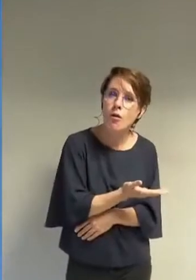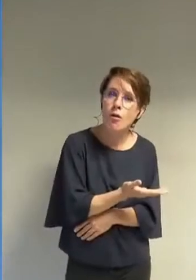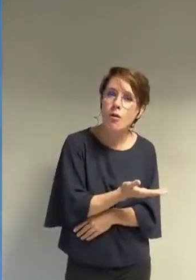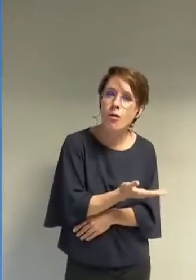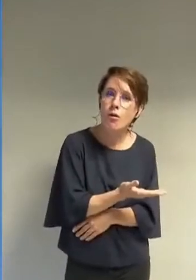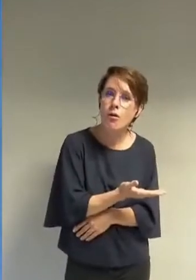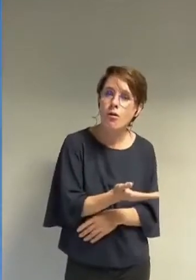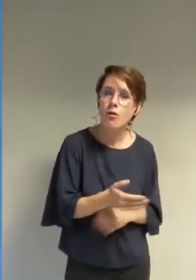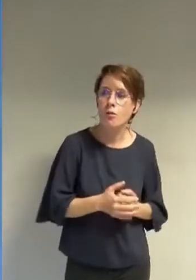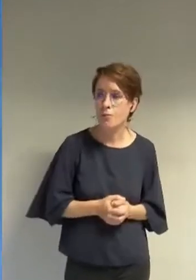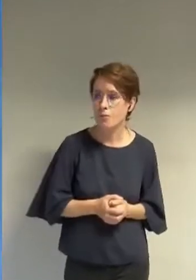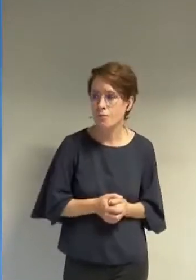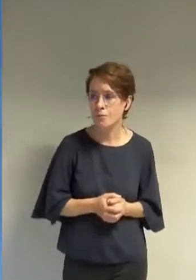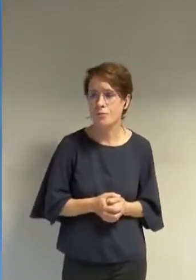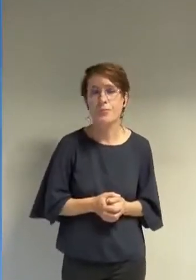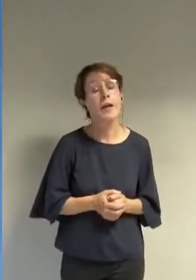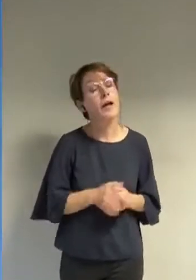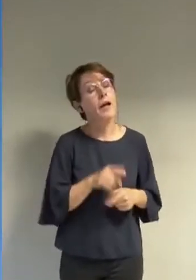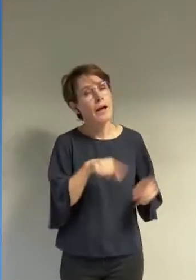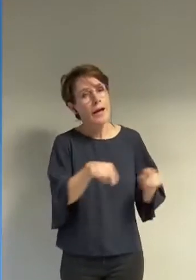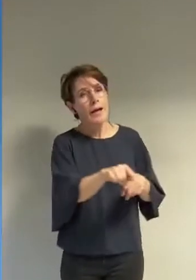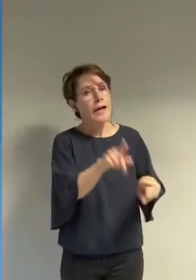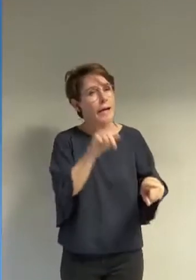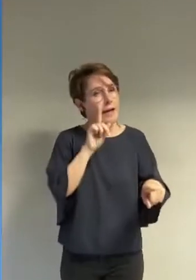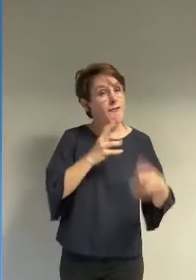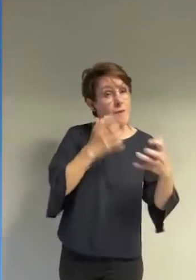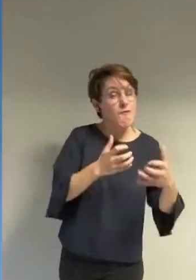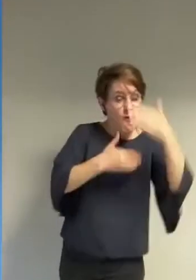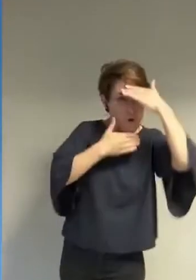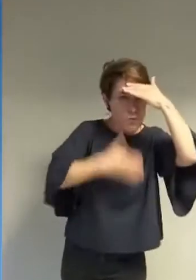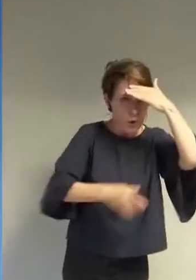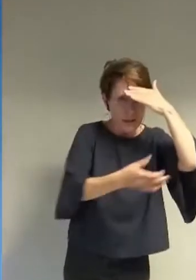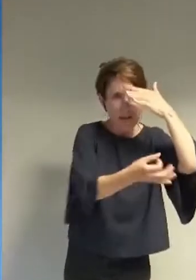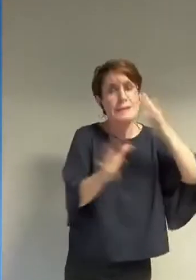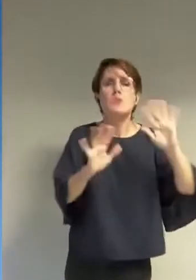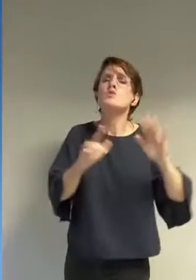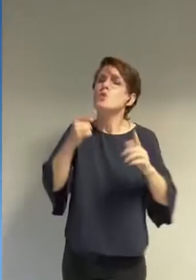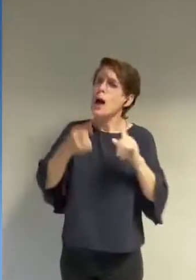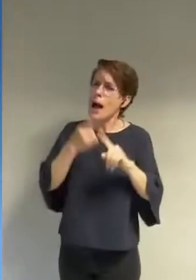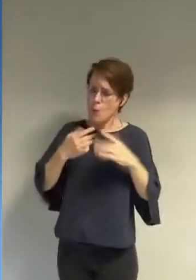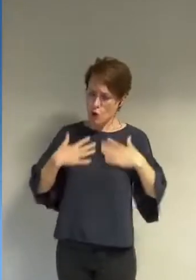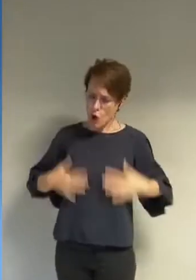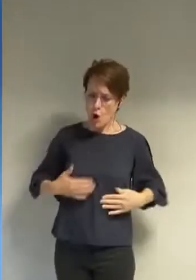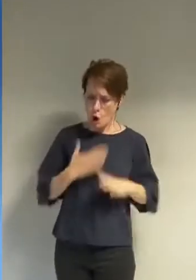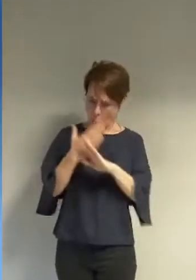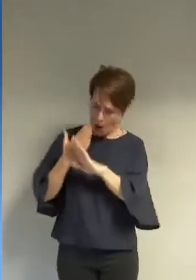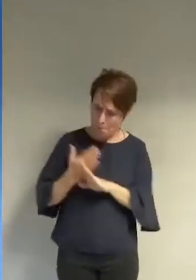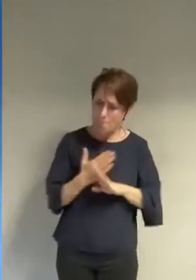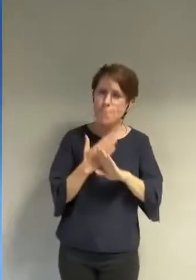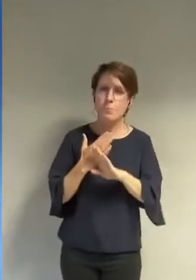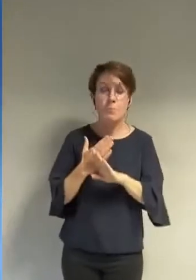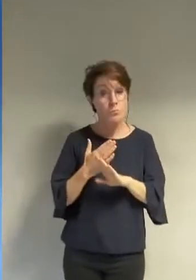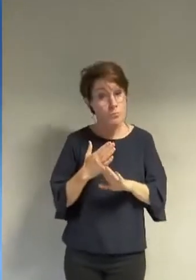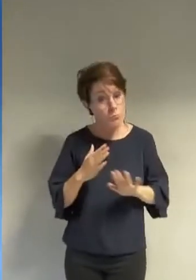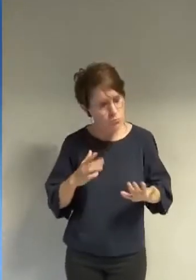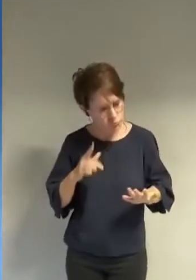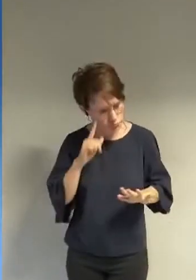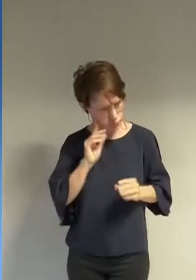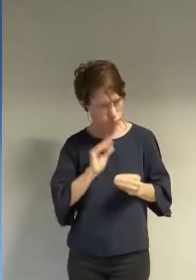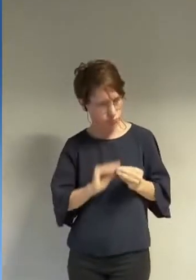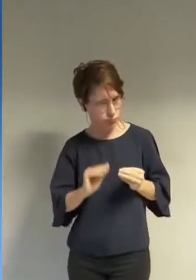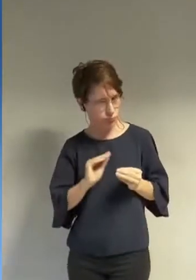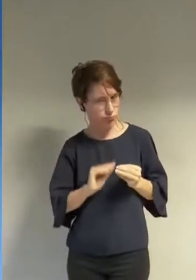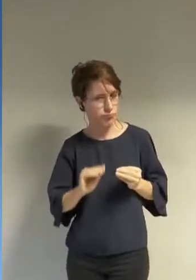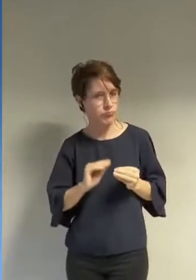l'argument de la pudeur ne manque pas non plus de nous interroger car si porter un burkini est